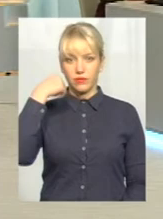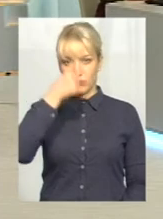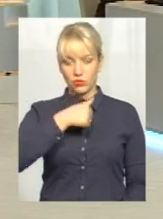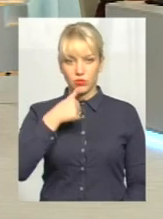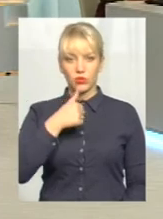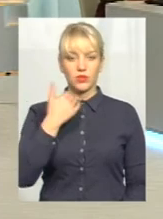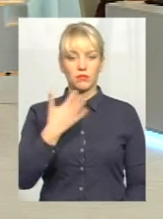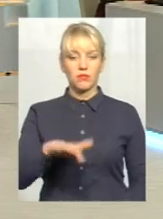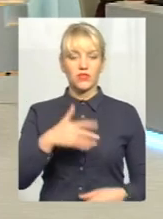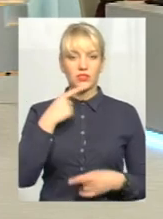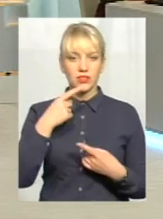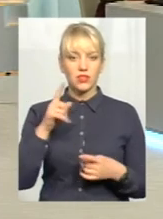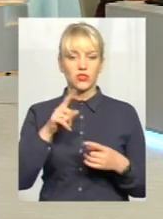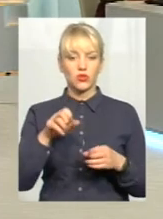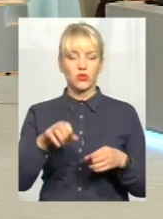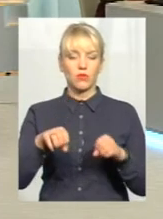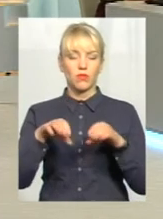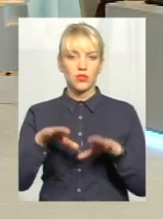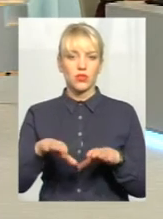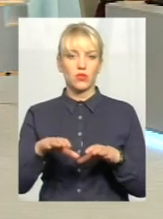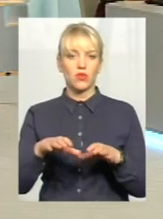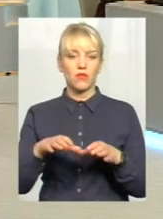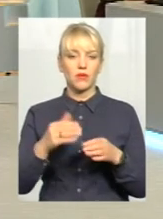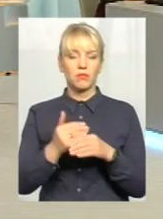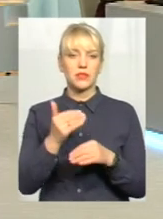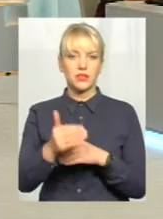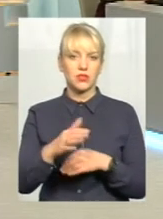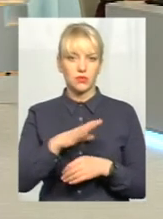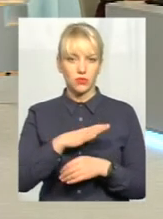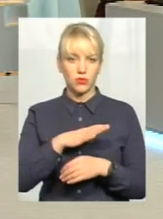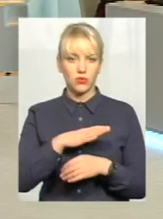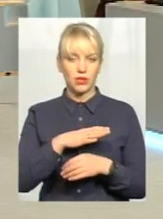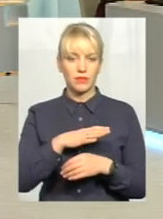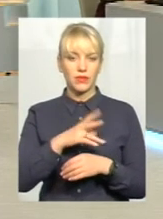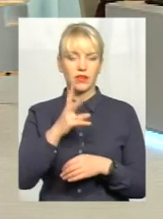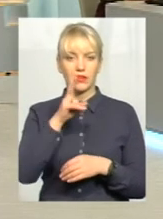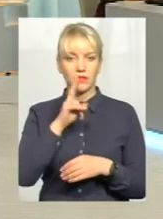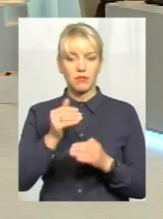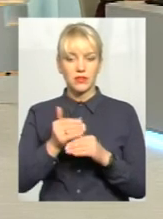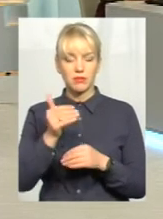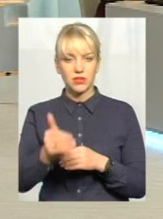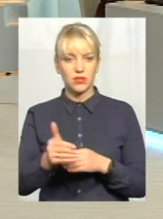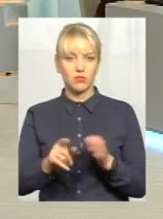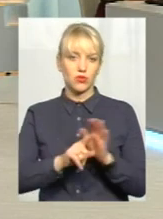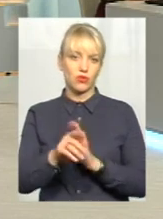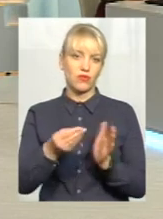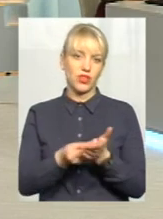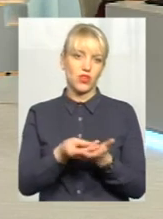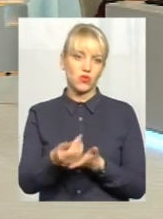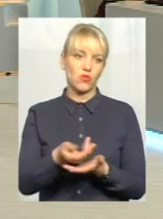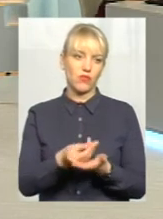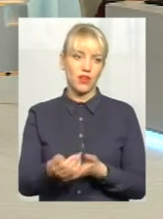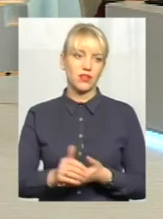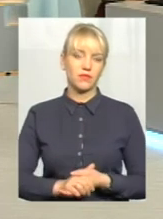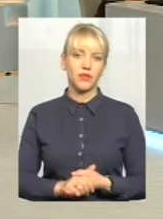сказали, що постанова на два місяці пізніше прийшла, була, і два місяці пізніше началося фінансування. Я